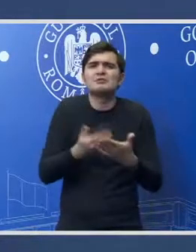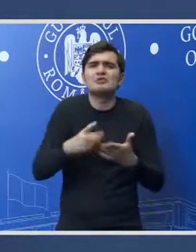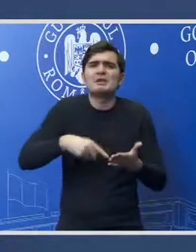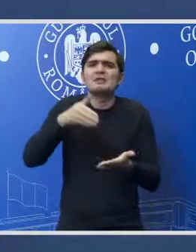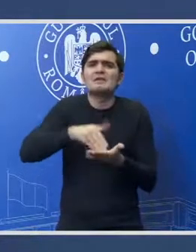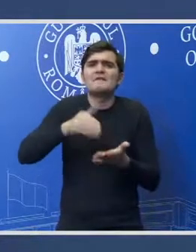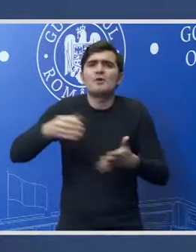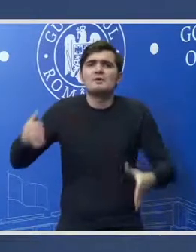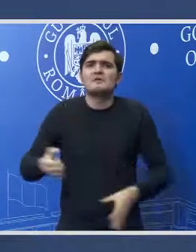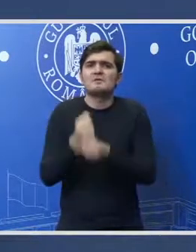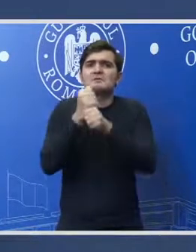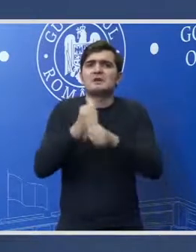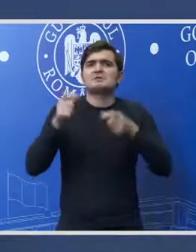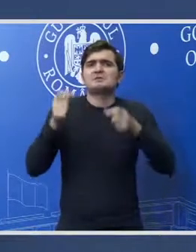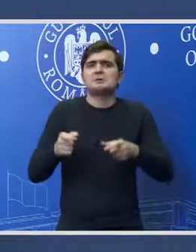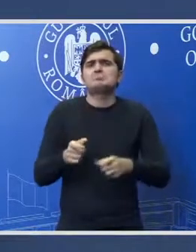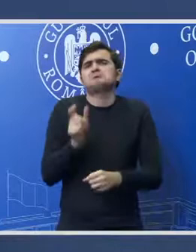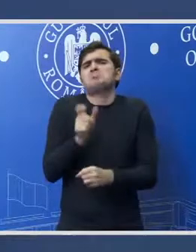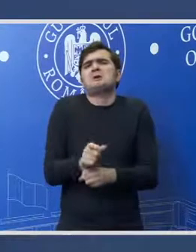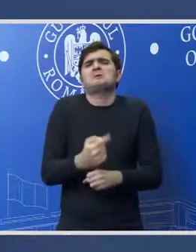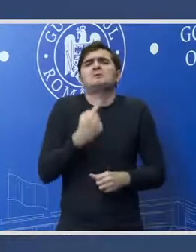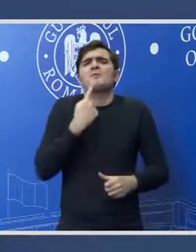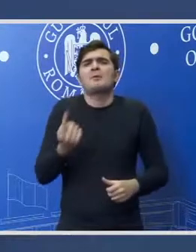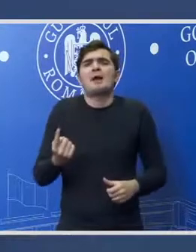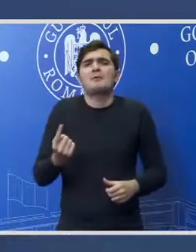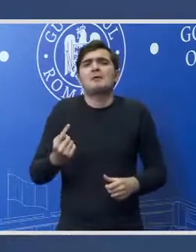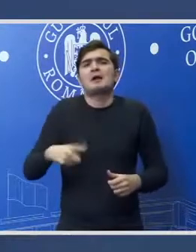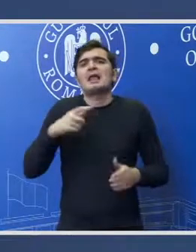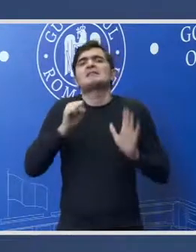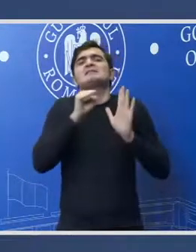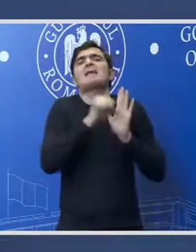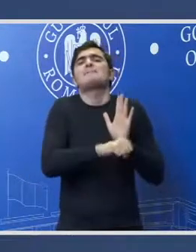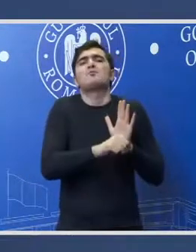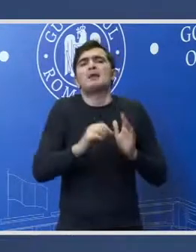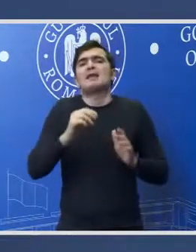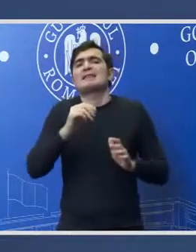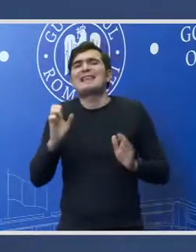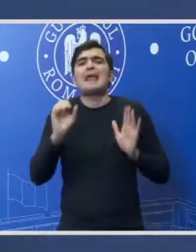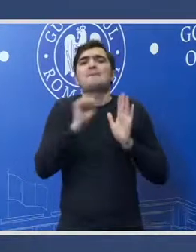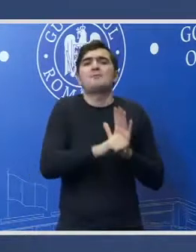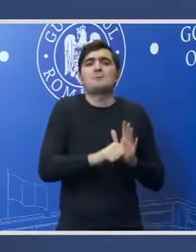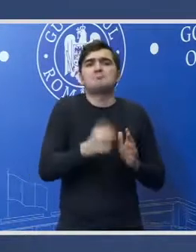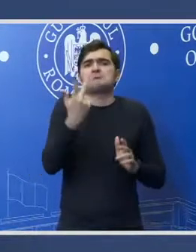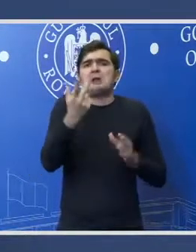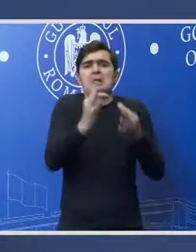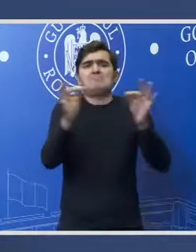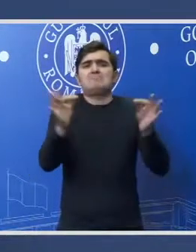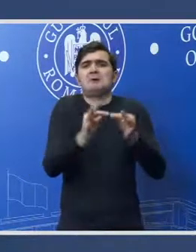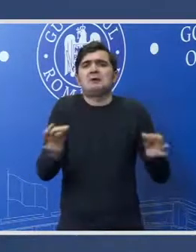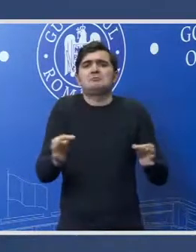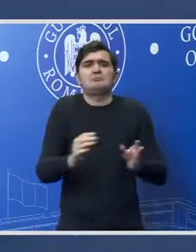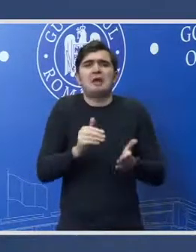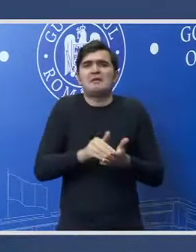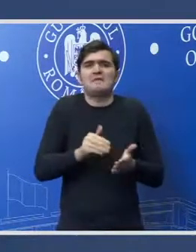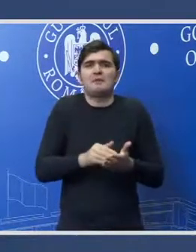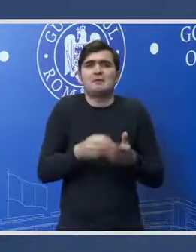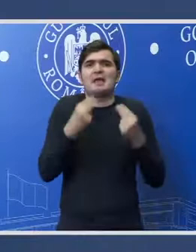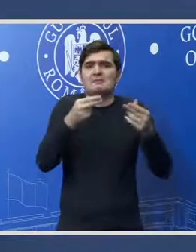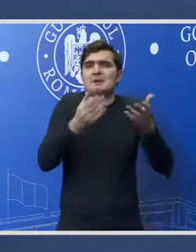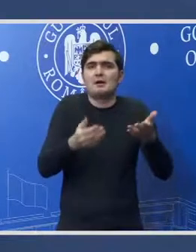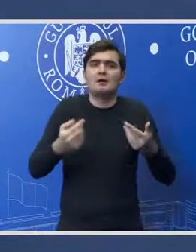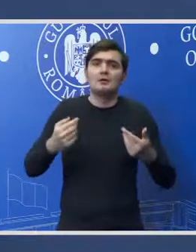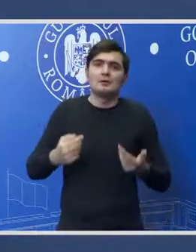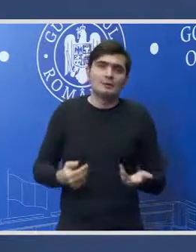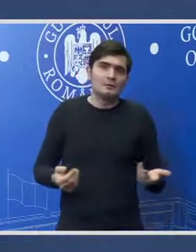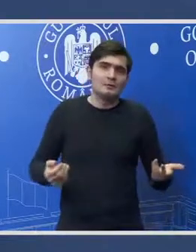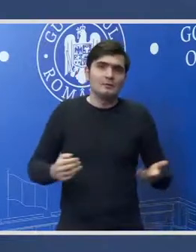decât în sensul că ea se impune trei rânduri a fost nevoie ne-am explicat